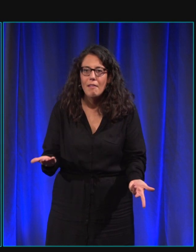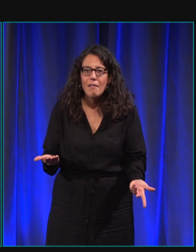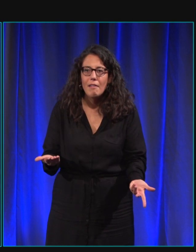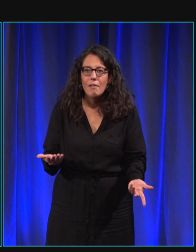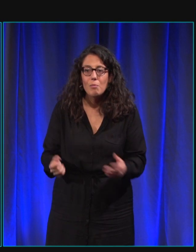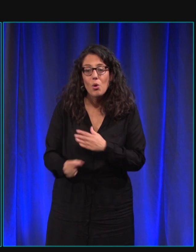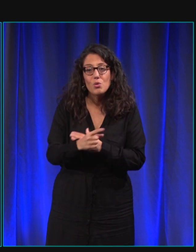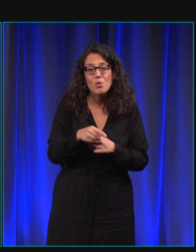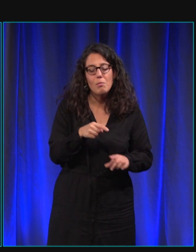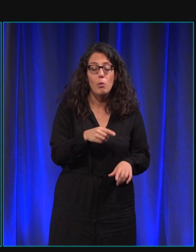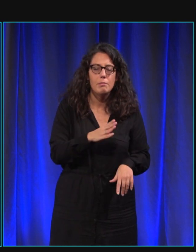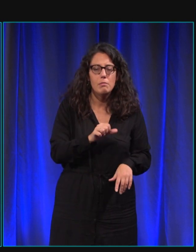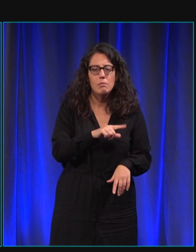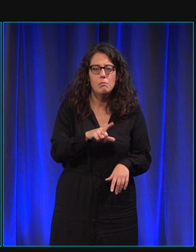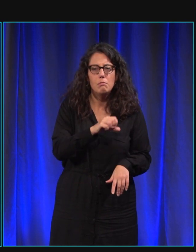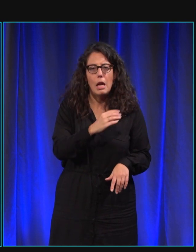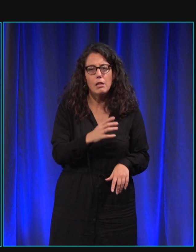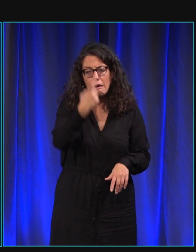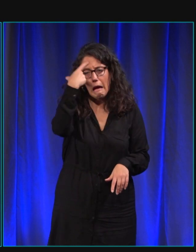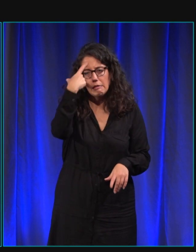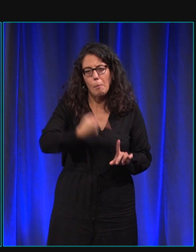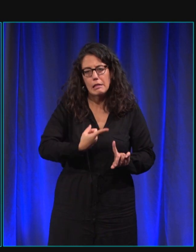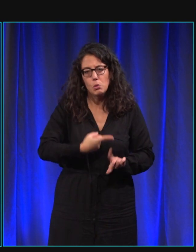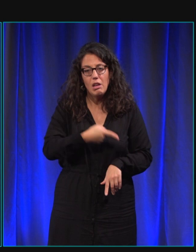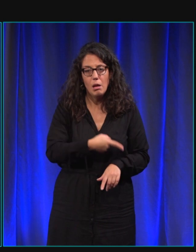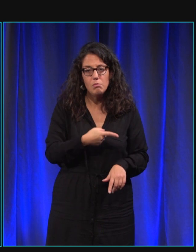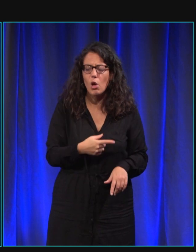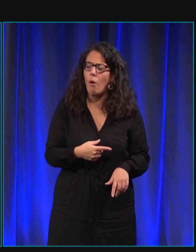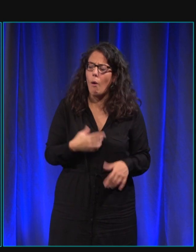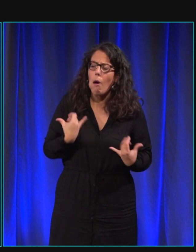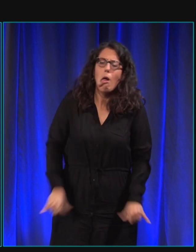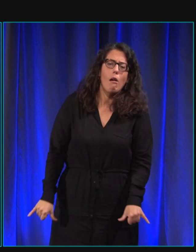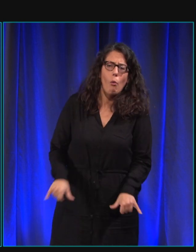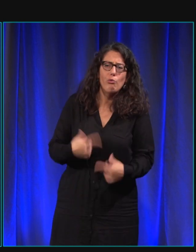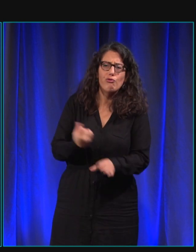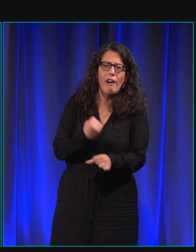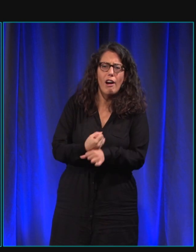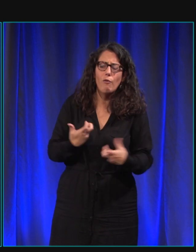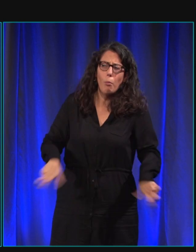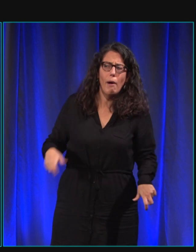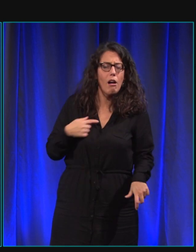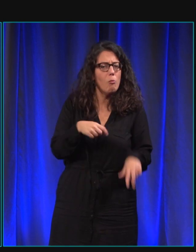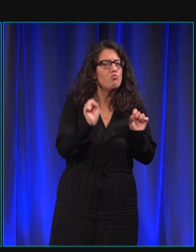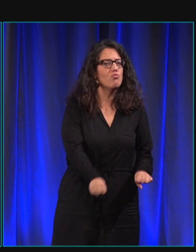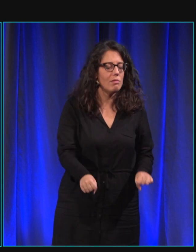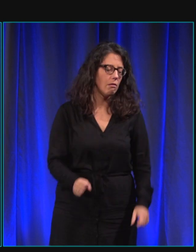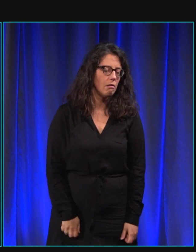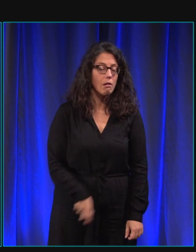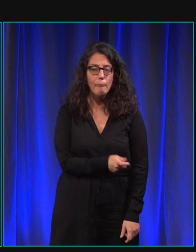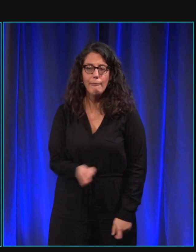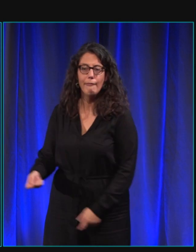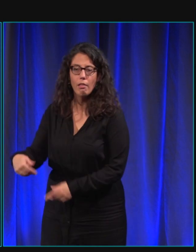Balzac a quand même un caractère un peu particulier qu'il avait décidé de ne pas aller vers mon lieu de travail. Il me faisait faire des petits tours